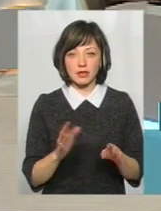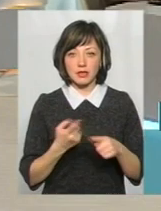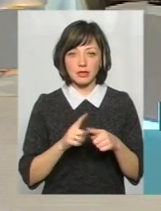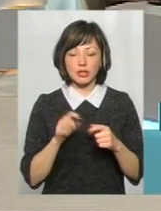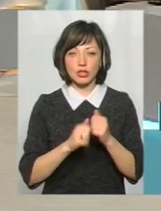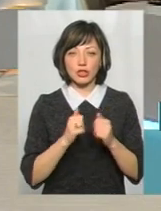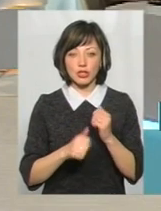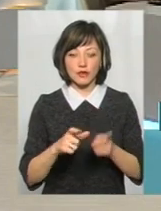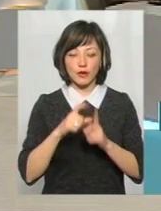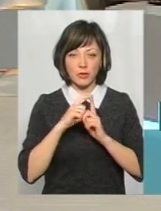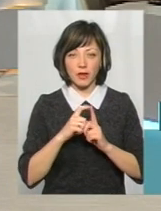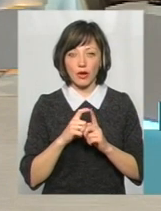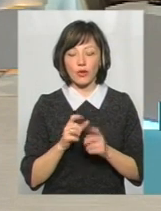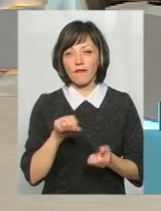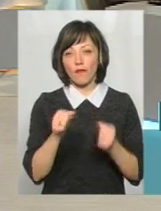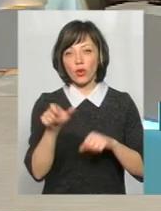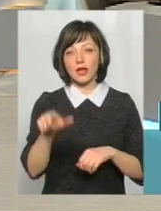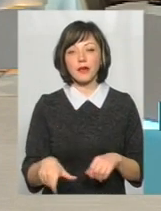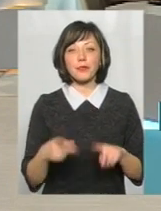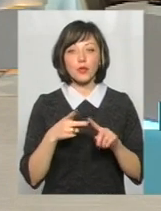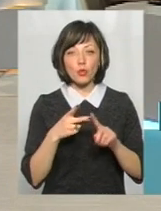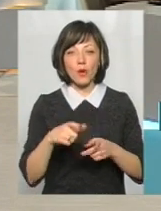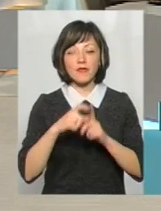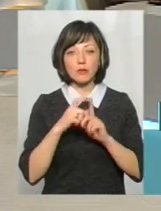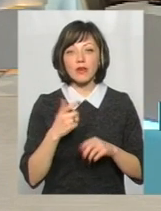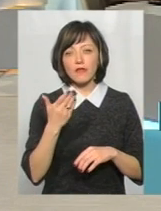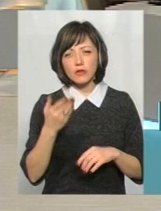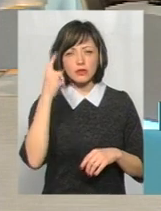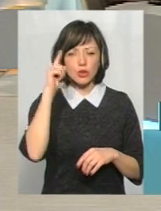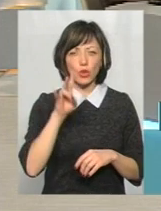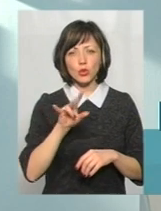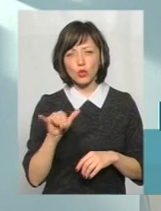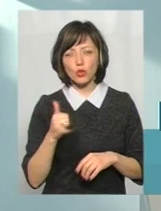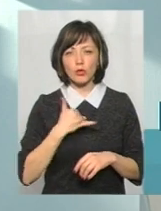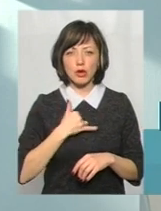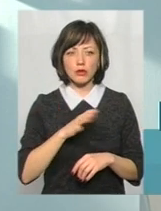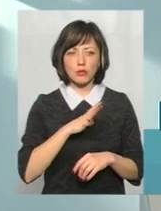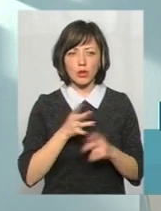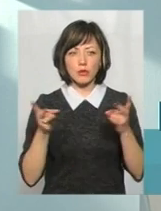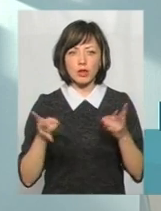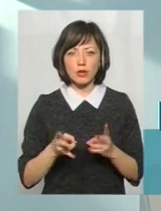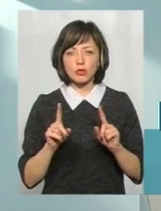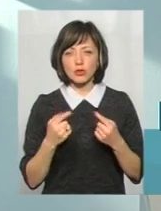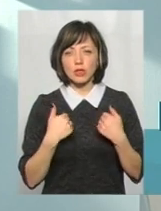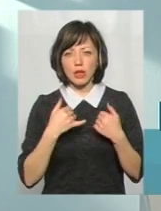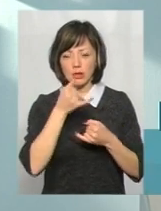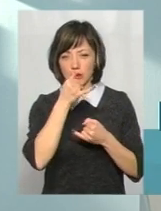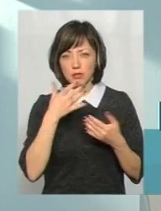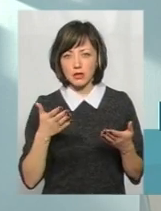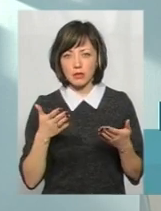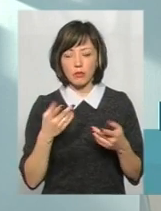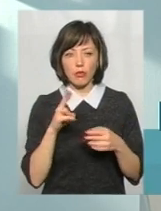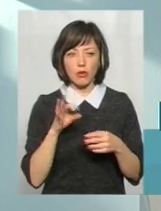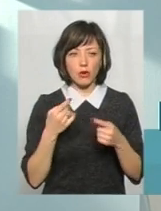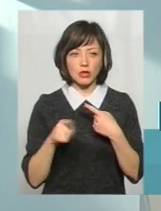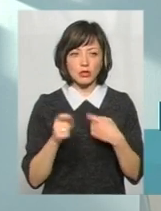найчастіше так відповідають водії. І ще один, ну, ви знаєте, от в мене була потреба, тому що я не міг по